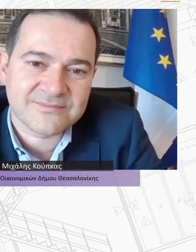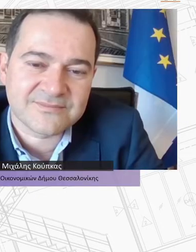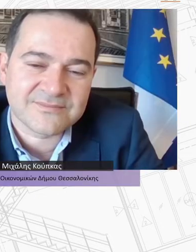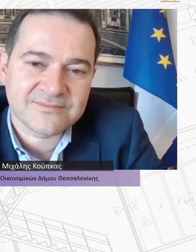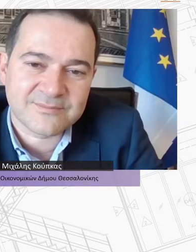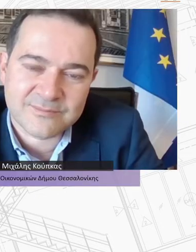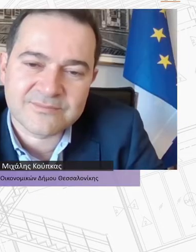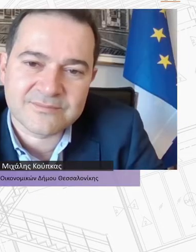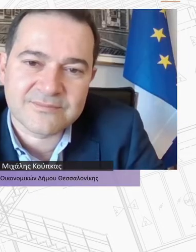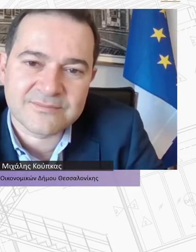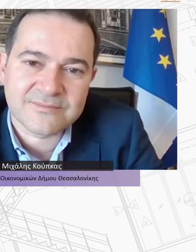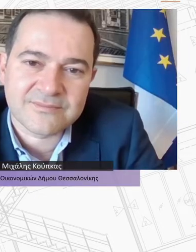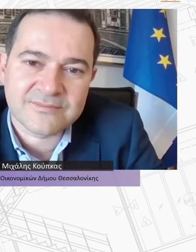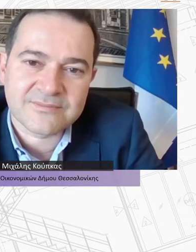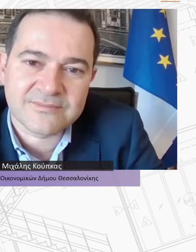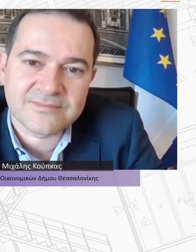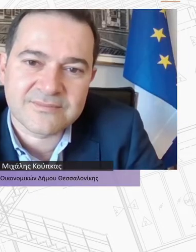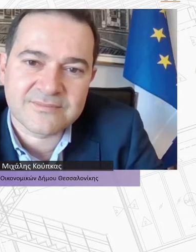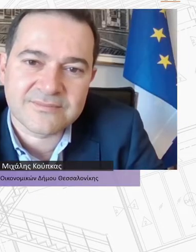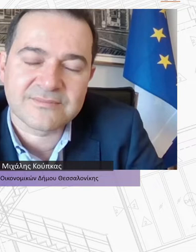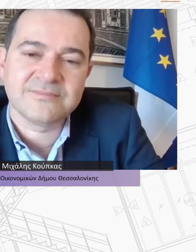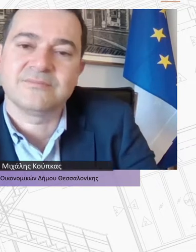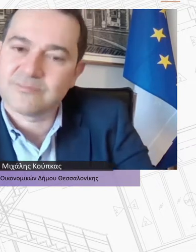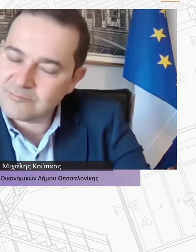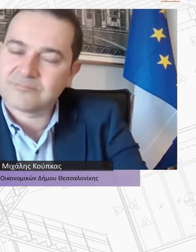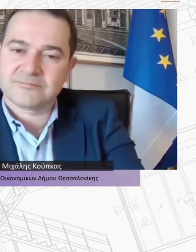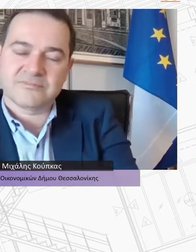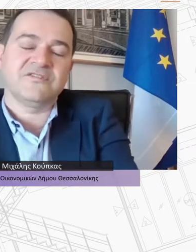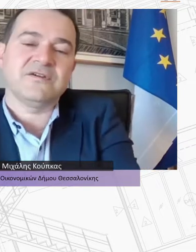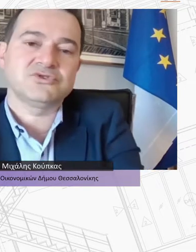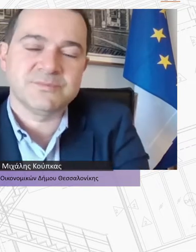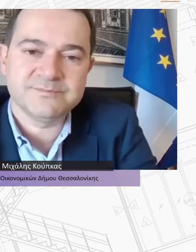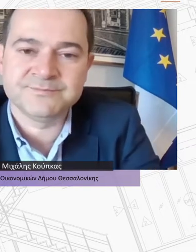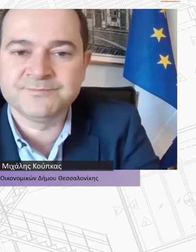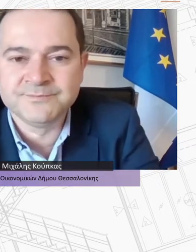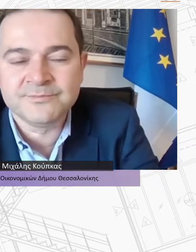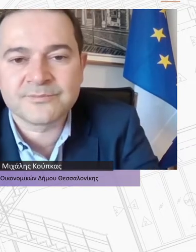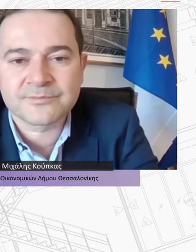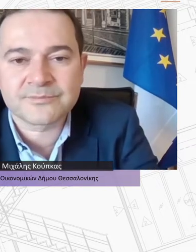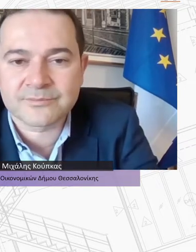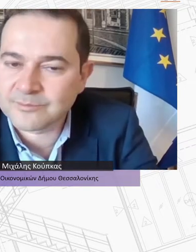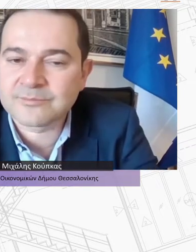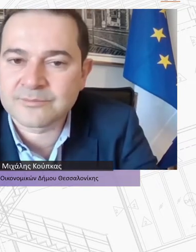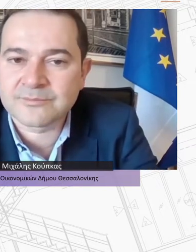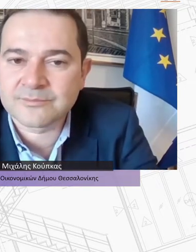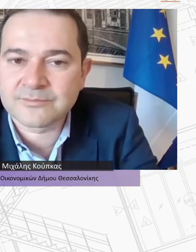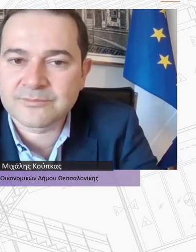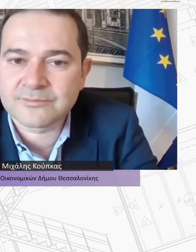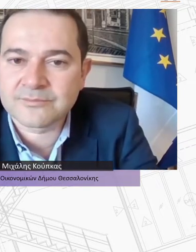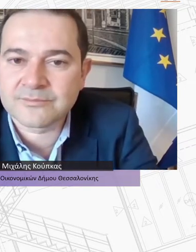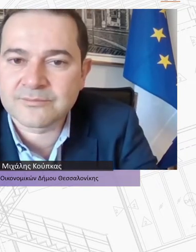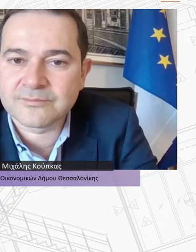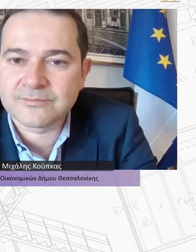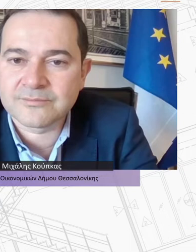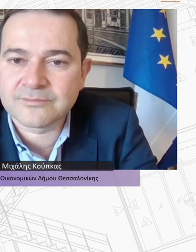Εμείς ευχαριστούμε κύριε Κούμπκα Θα έχουμε την ευκαιρία μετά να συζητήσουμε πάνω στο θέμα αυτό που θίξατε για την παρέμβαση στην αγορά κατοικίας και την αντίληψη